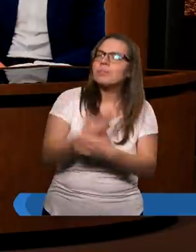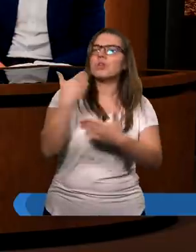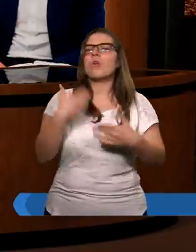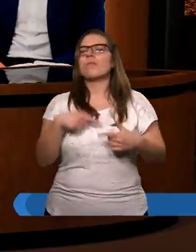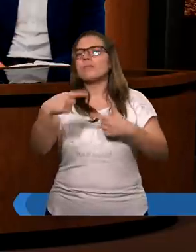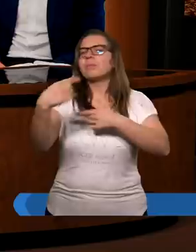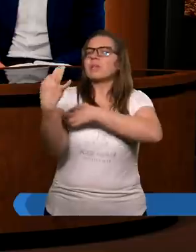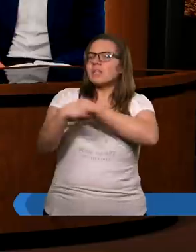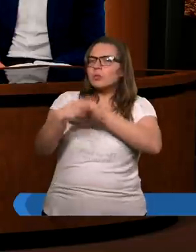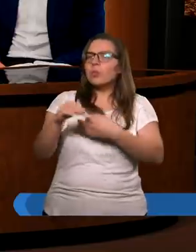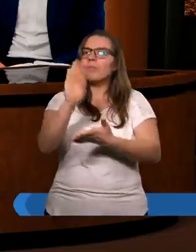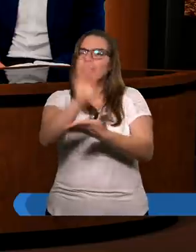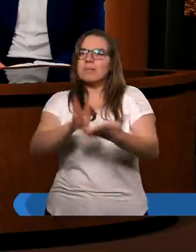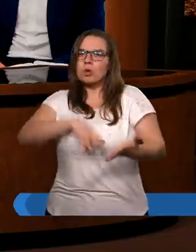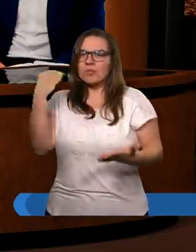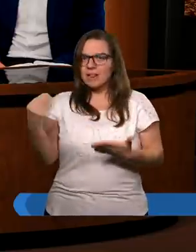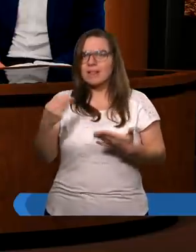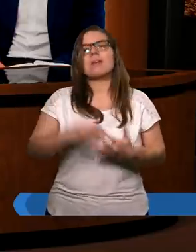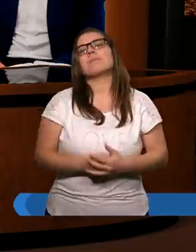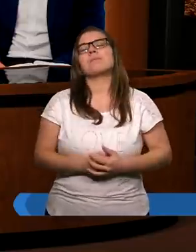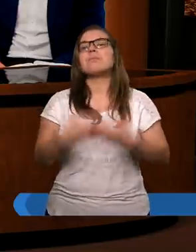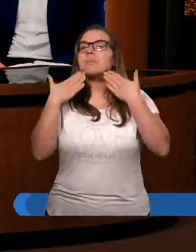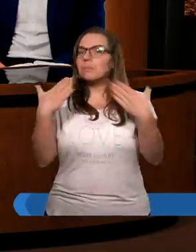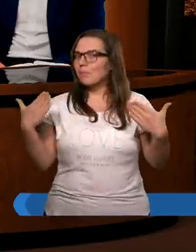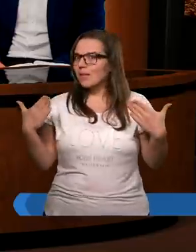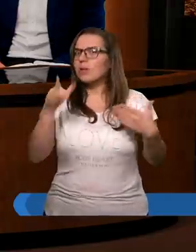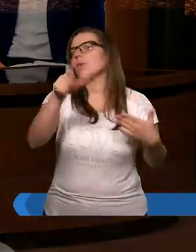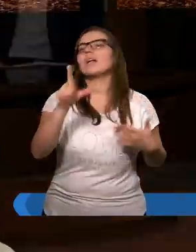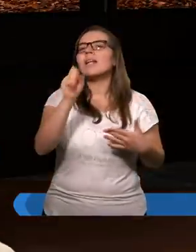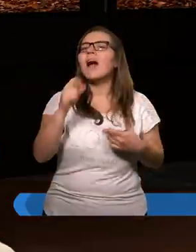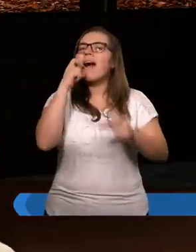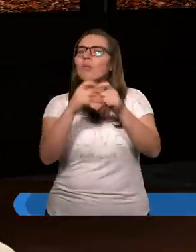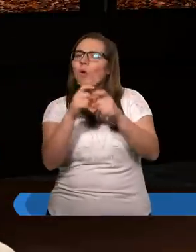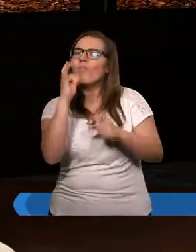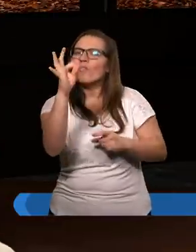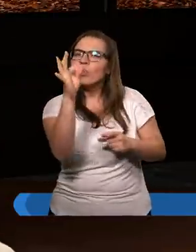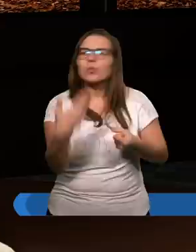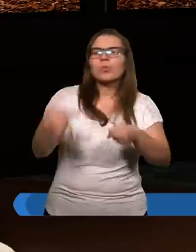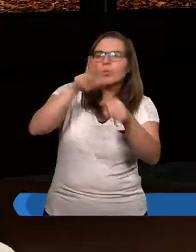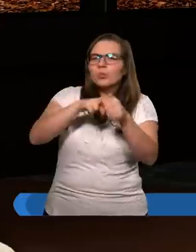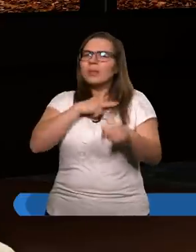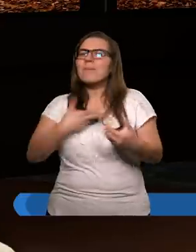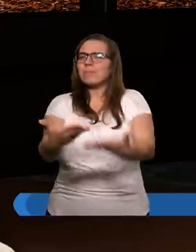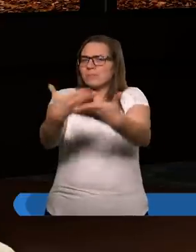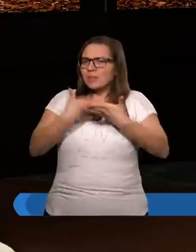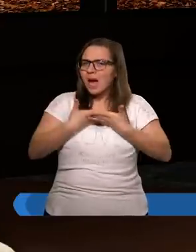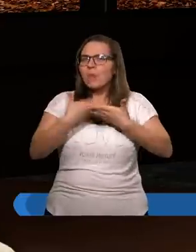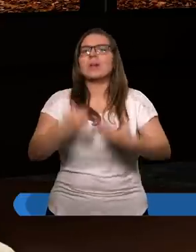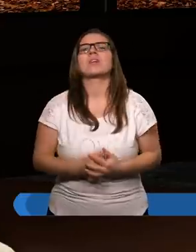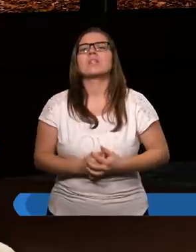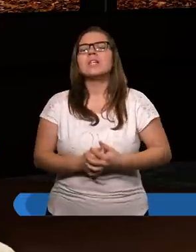na studium biblijnym. Dziękujemy Tobie za słowo Twoje, które nam zostawiłeś.